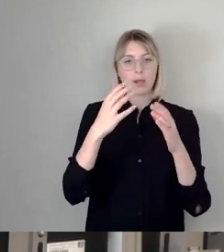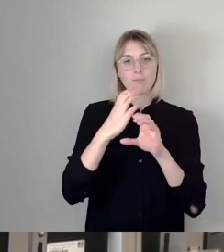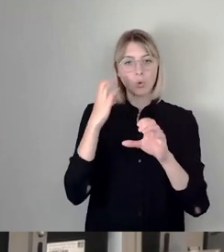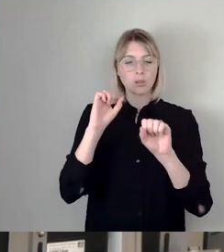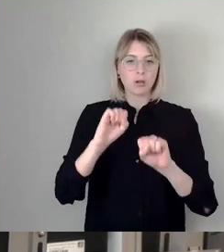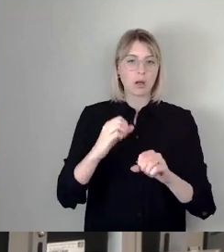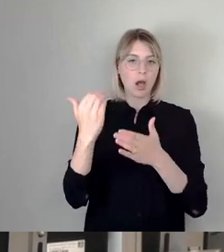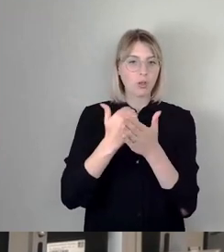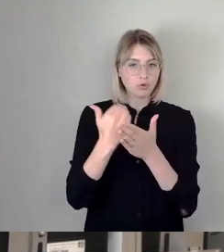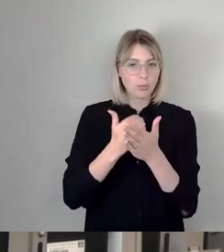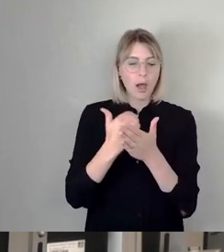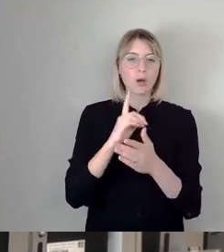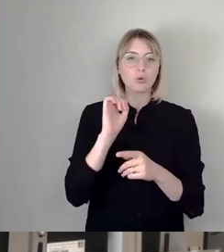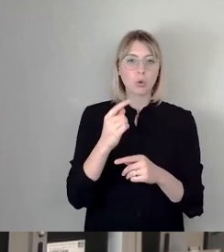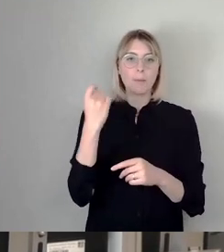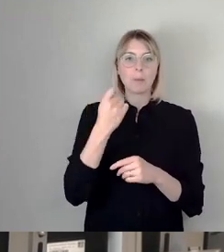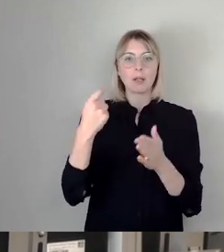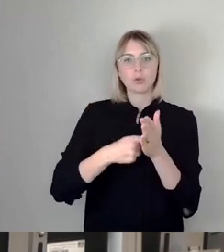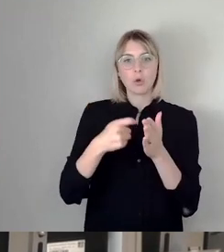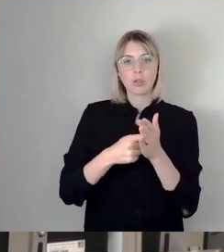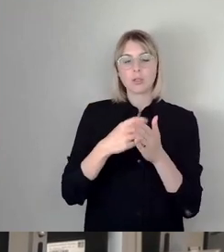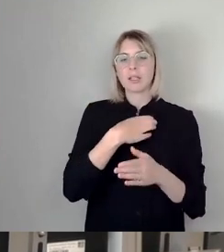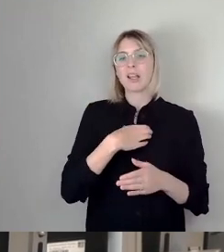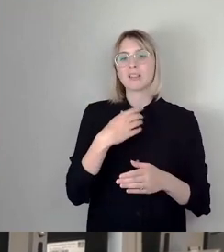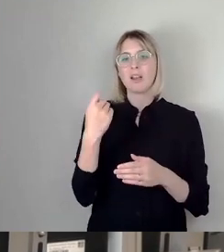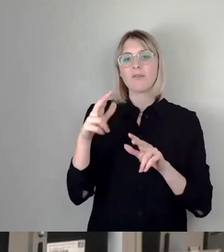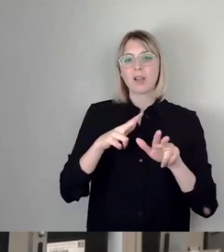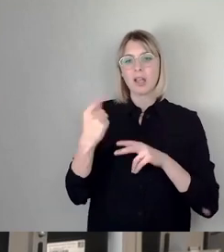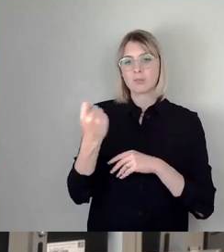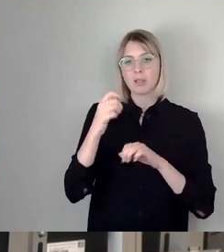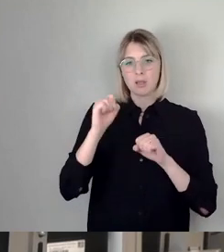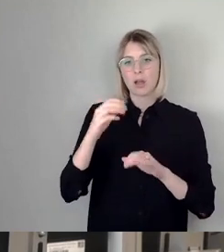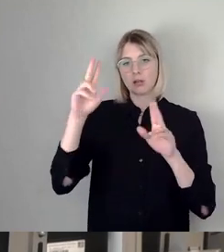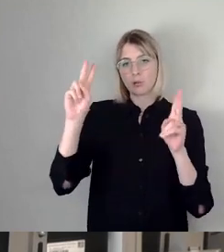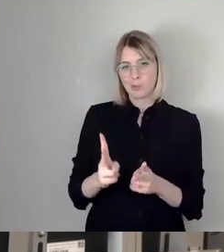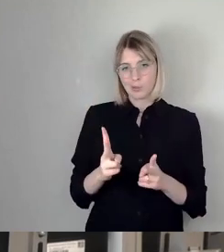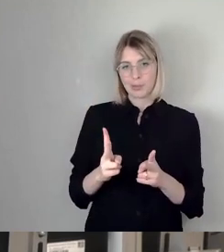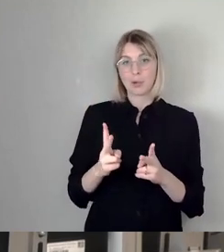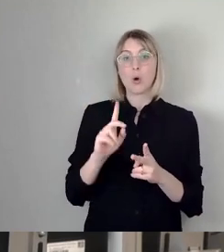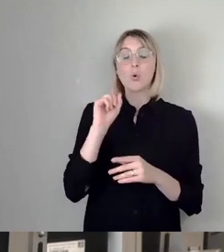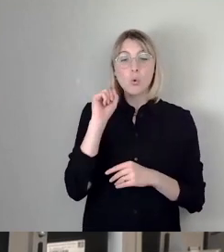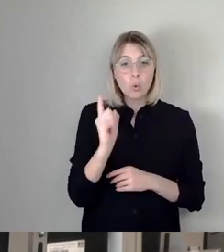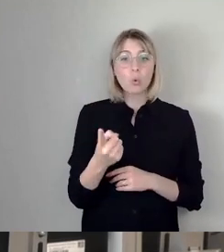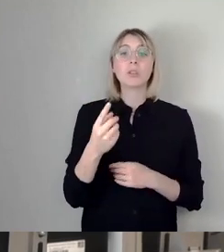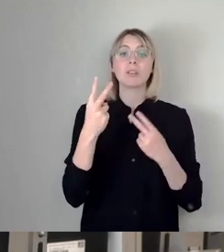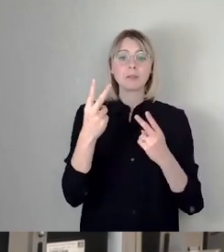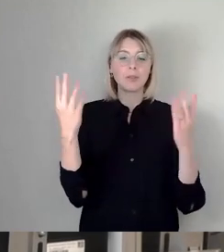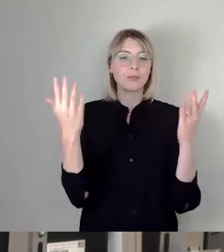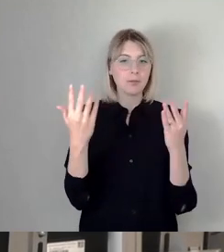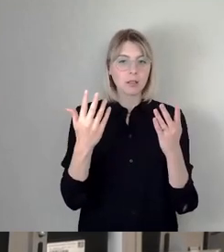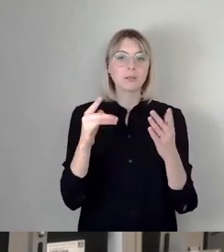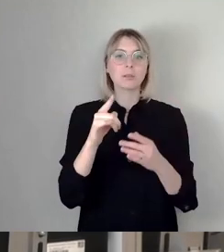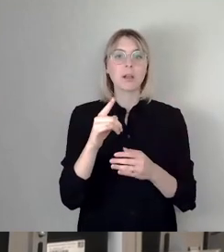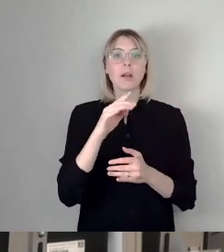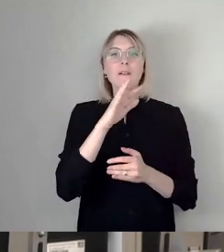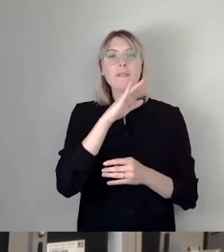würden auch die Betriebskosten der Dresdner Verkehrsbetriebe damit auch deutlich reduzieren. Und, das will ich an der Stelle auch betonen, wir würden verdammt viele spannende